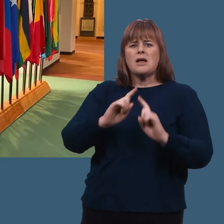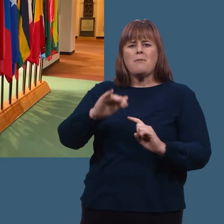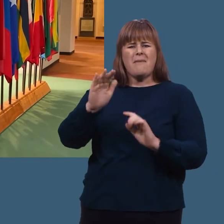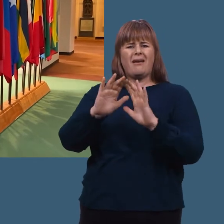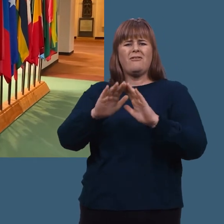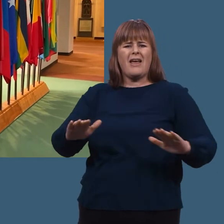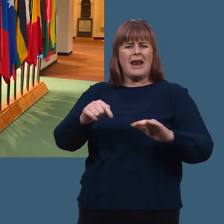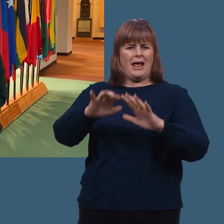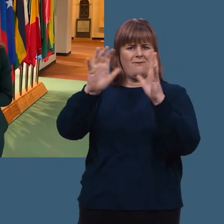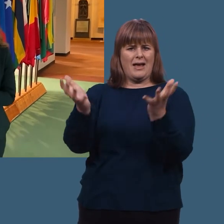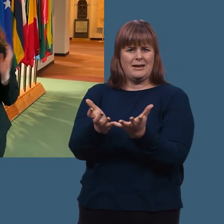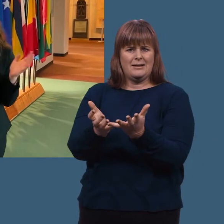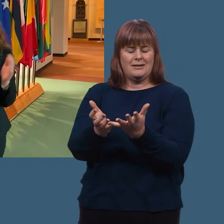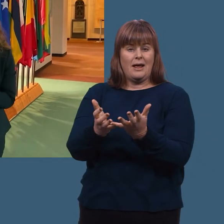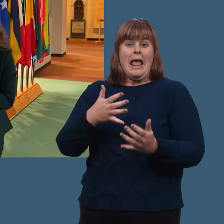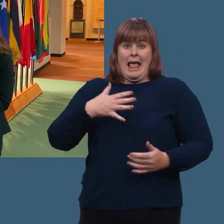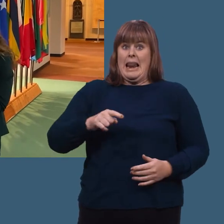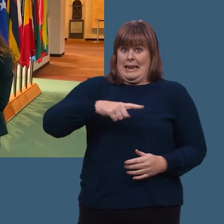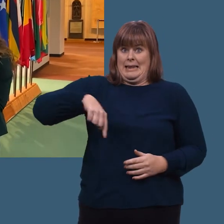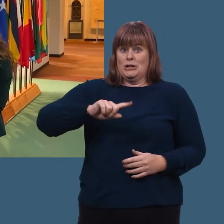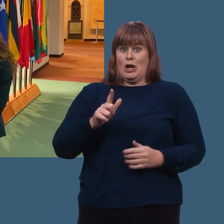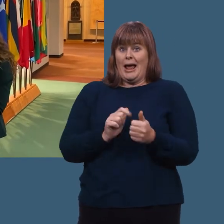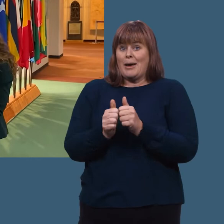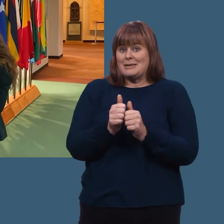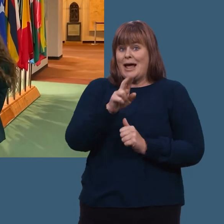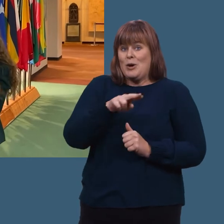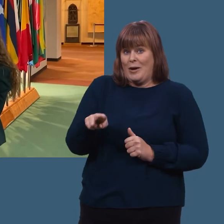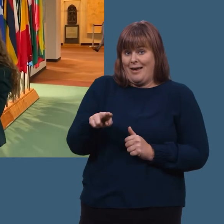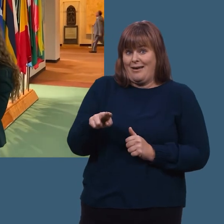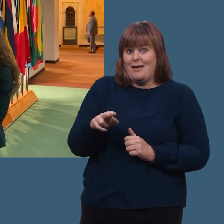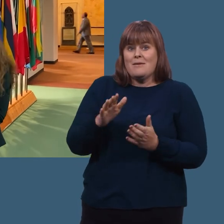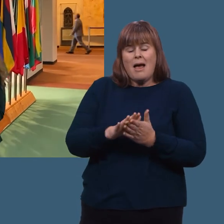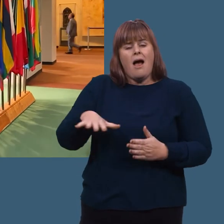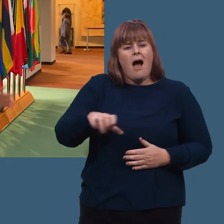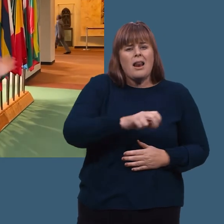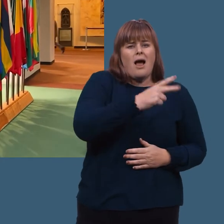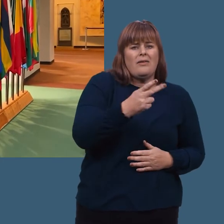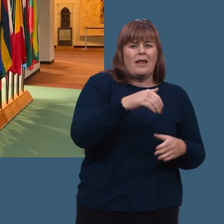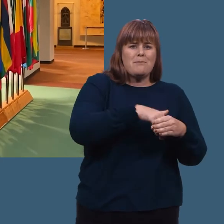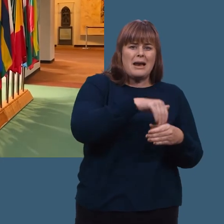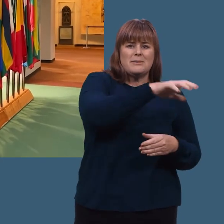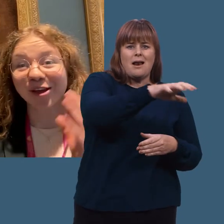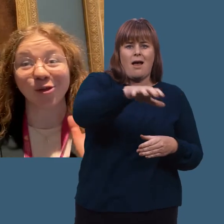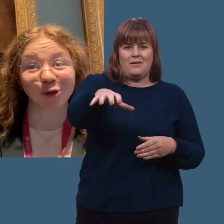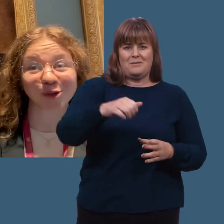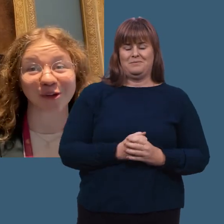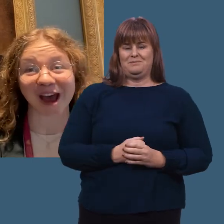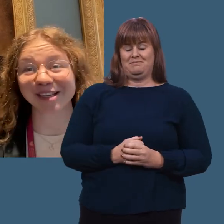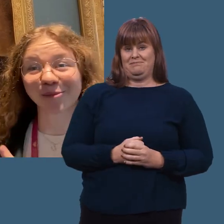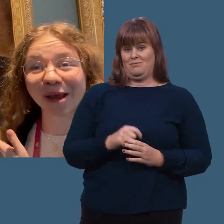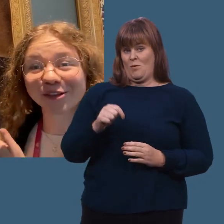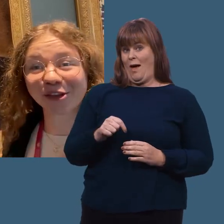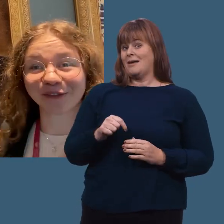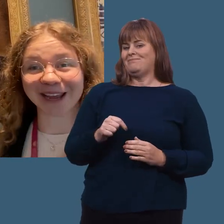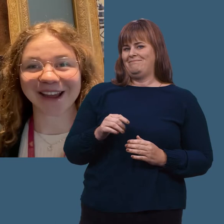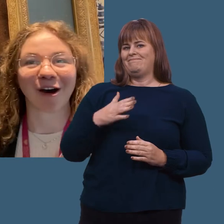mer fredelig verden. Vi er så eldre at vi representerer i Norge her, sammen med alle de andre medlemslandene. Nå står vi her